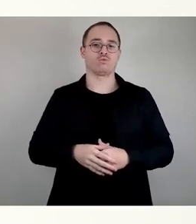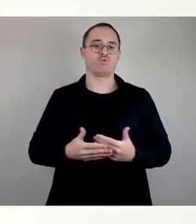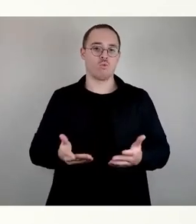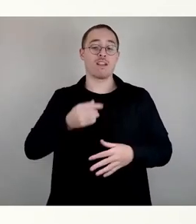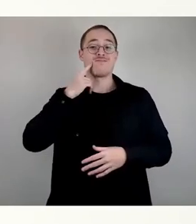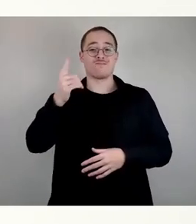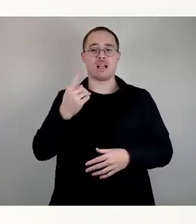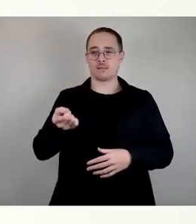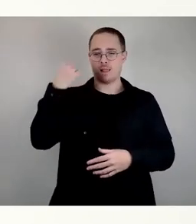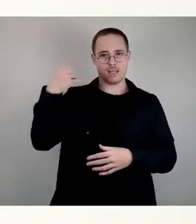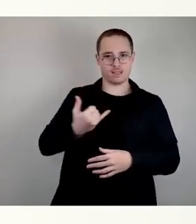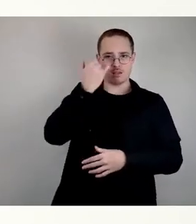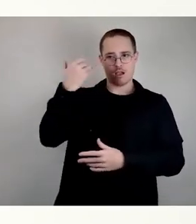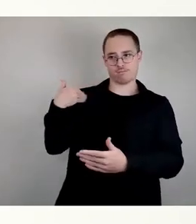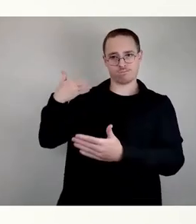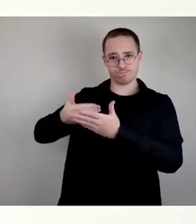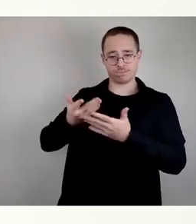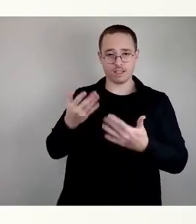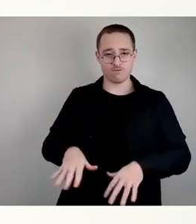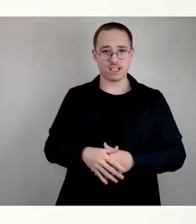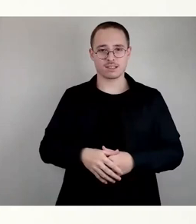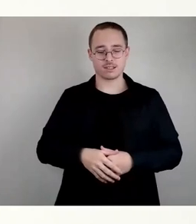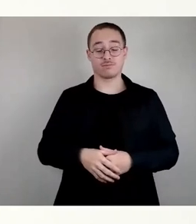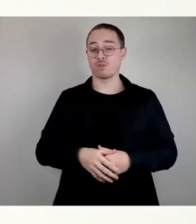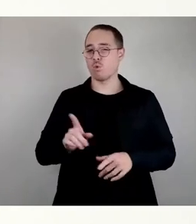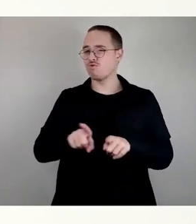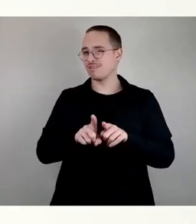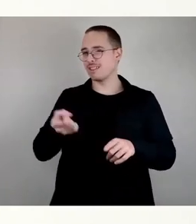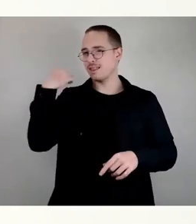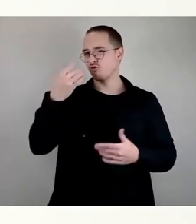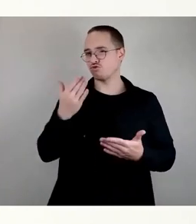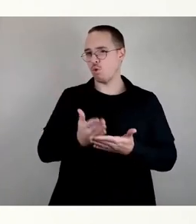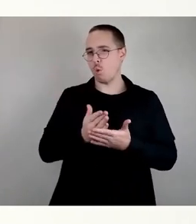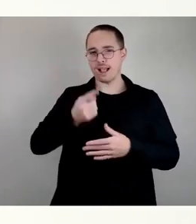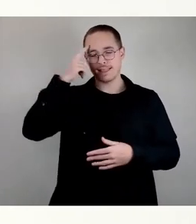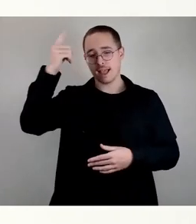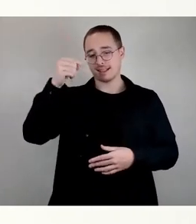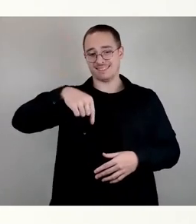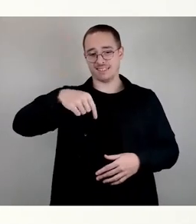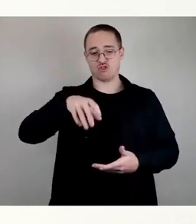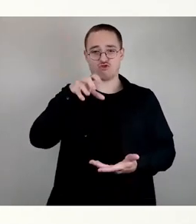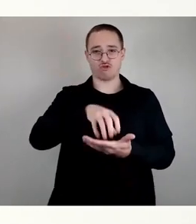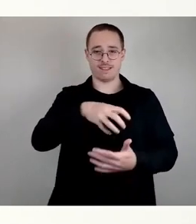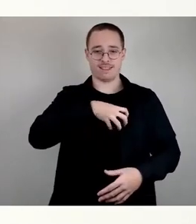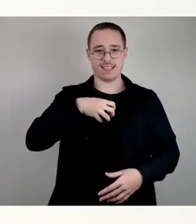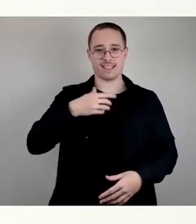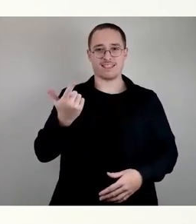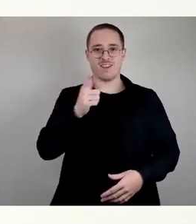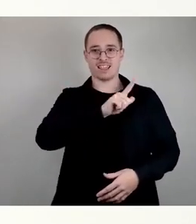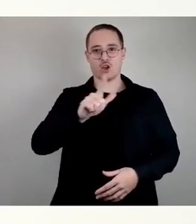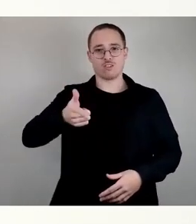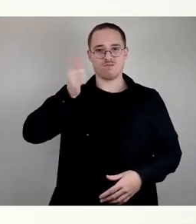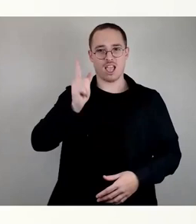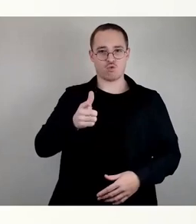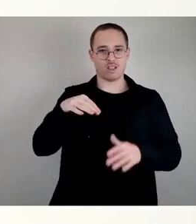prognostiziert, fast 2.200 Geflüchtete in der Stadt aufgenommen haben. Das war die Prognose. Konkret